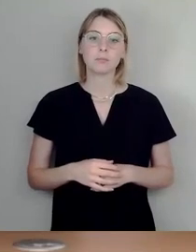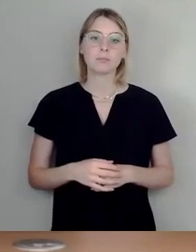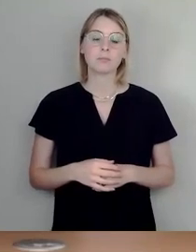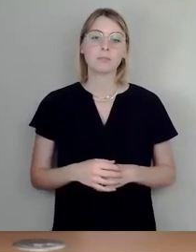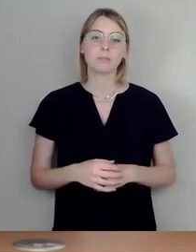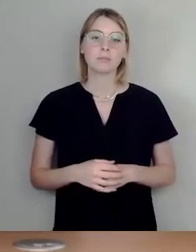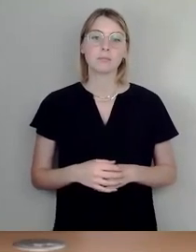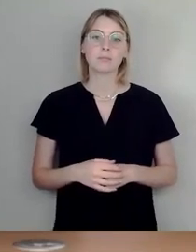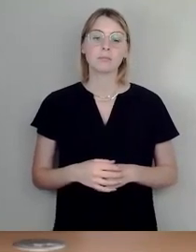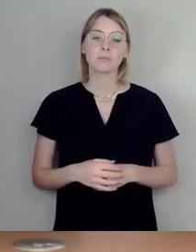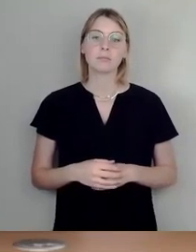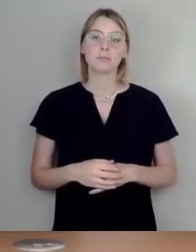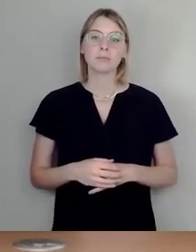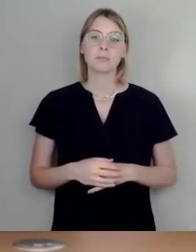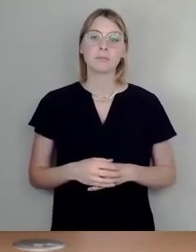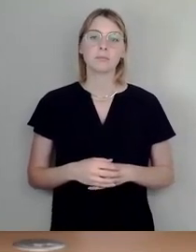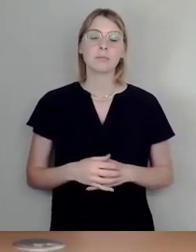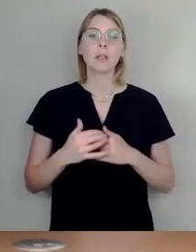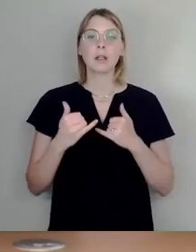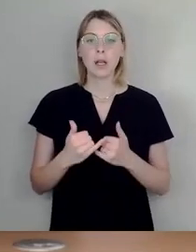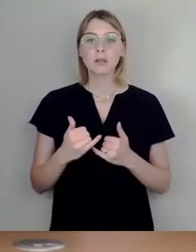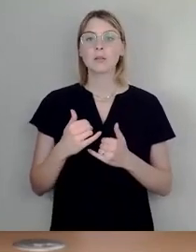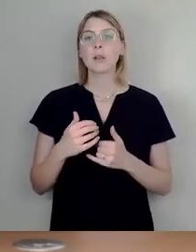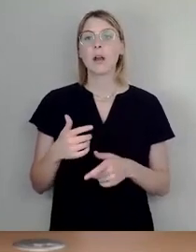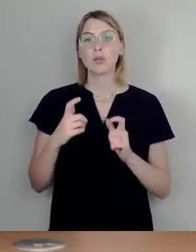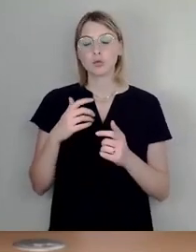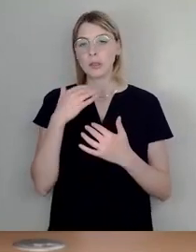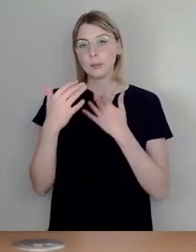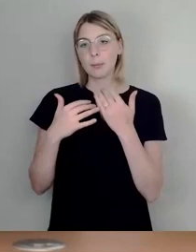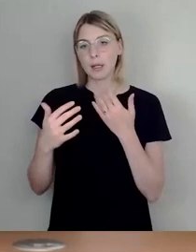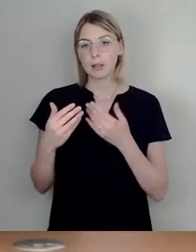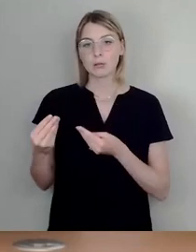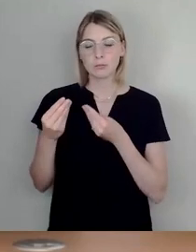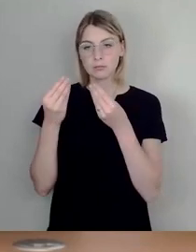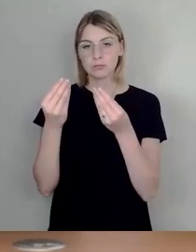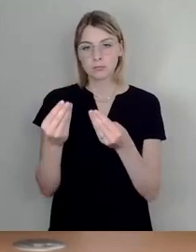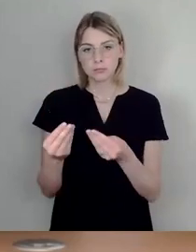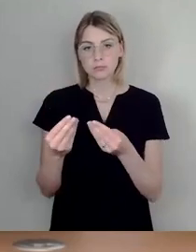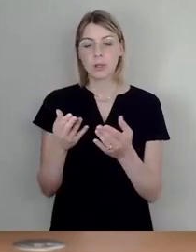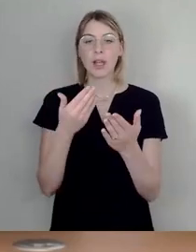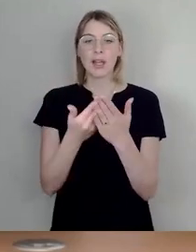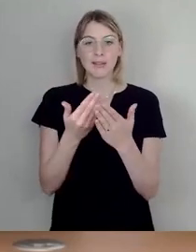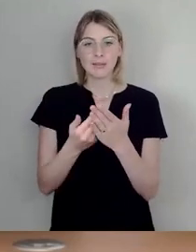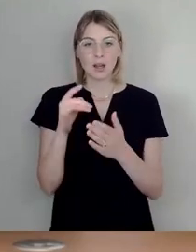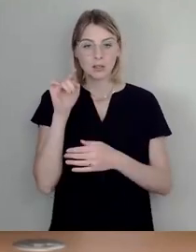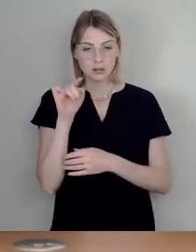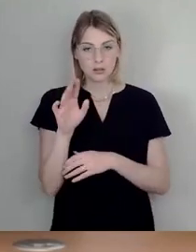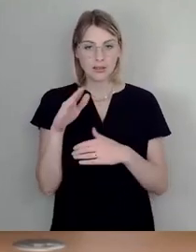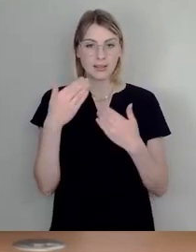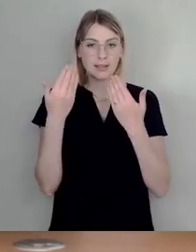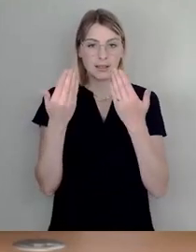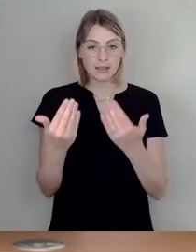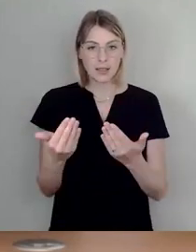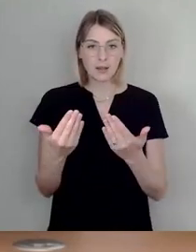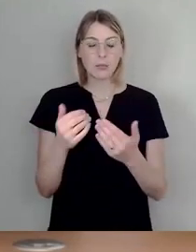fehlerführenden Ausschussbericht zur Abstimmung stellen. Hinweis wieder. Es gibt hier bei A